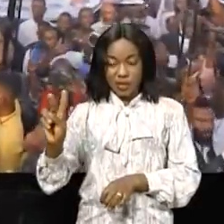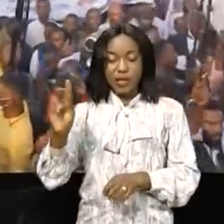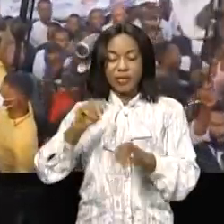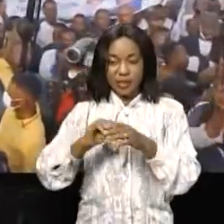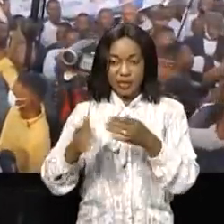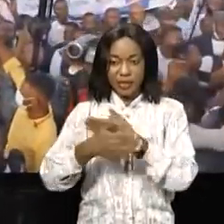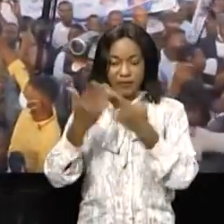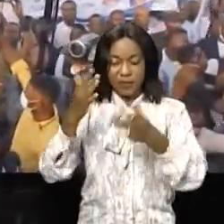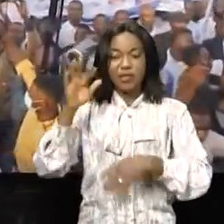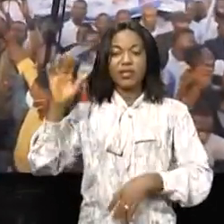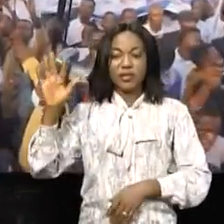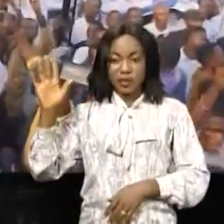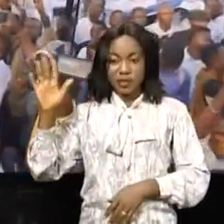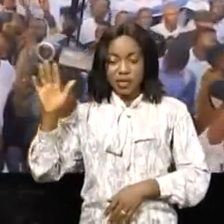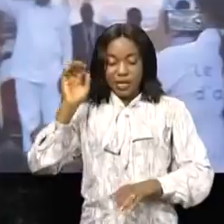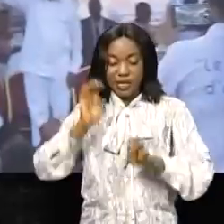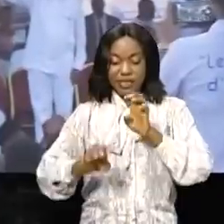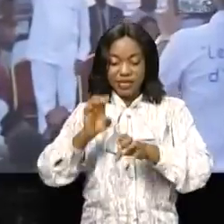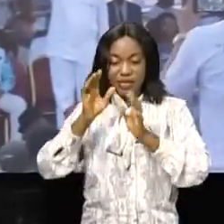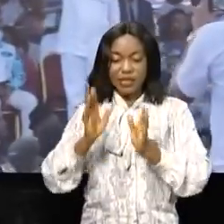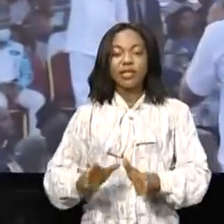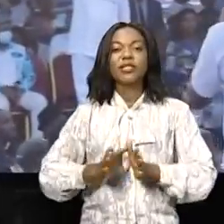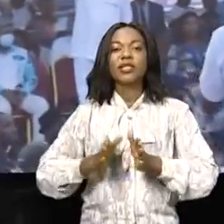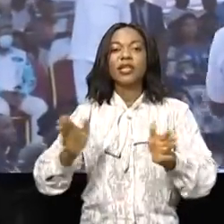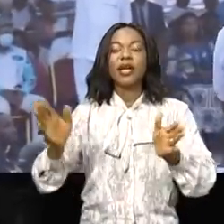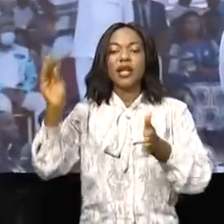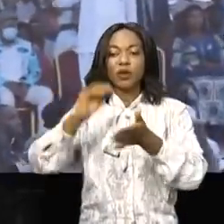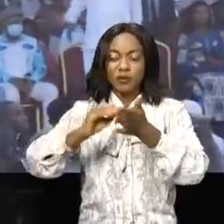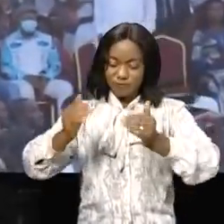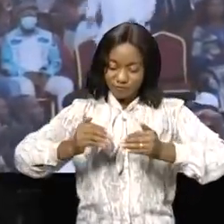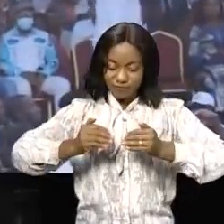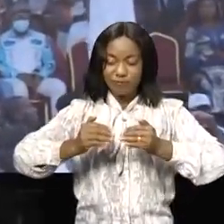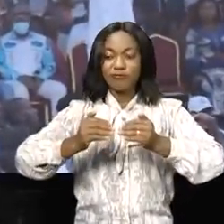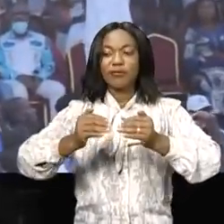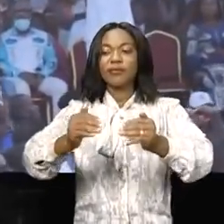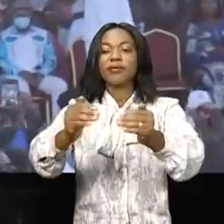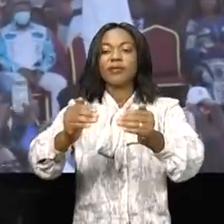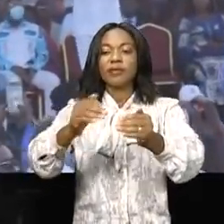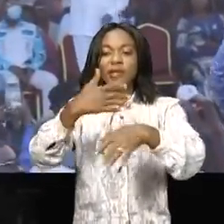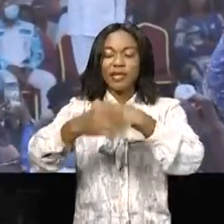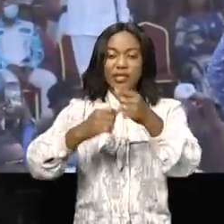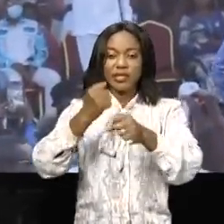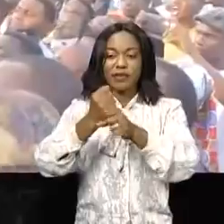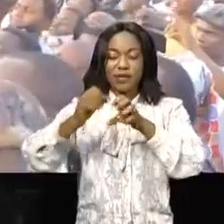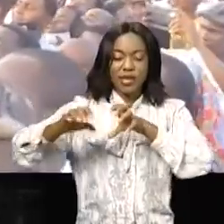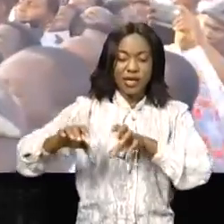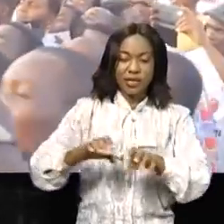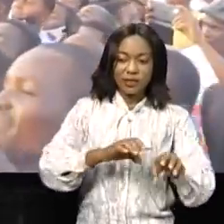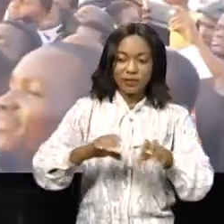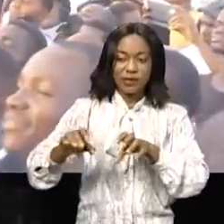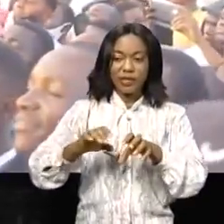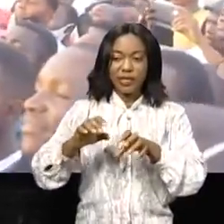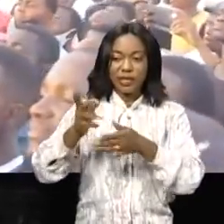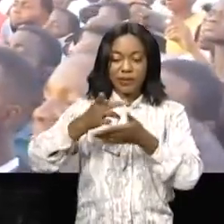province Kinshasa, le secrétaire général de l'UDPS va entamer une tournée de redynamisation des activités du parti dans la